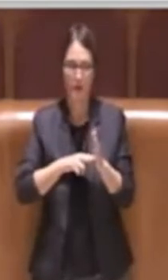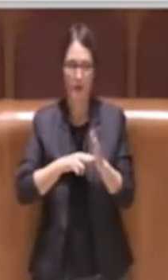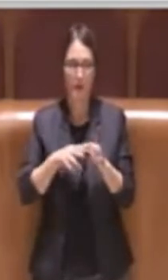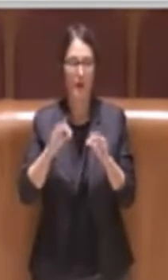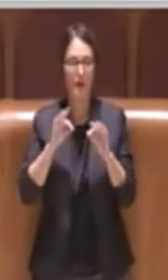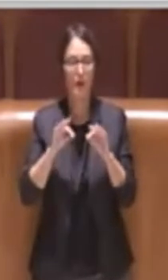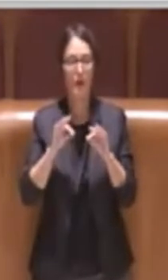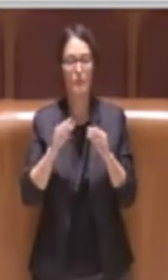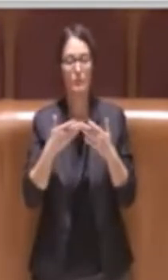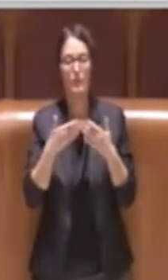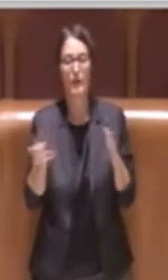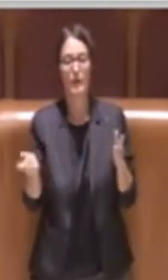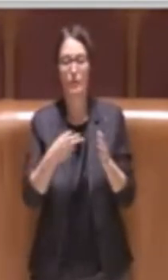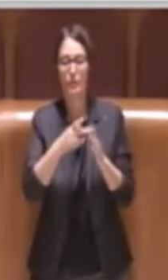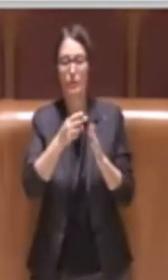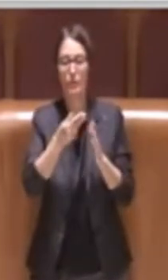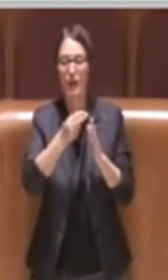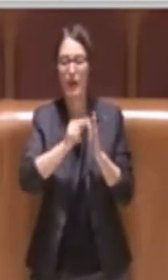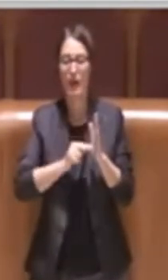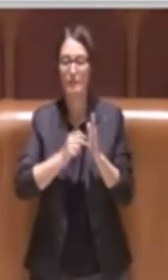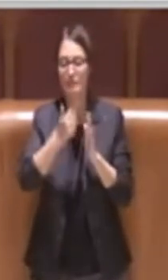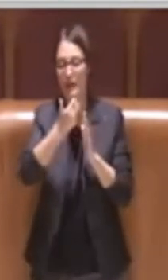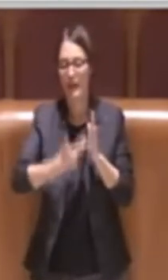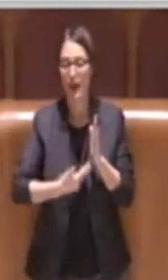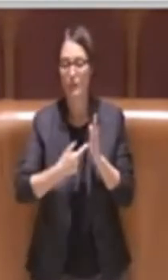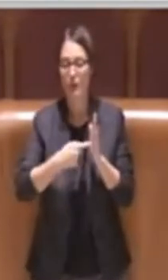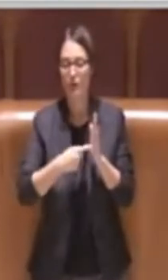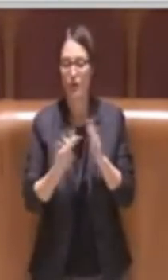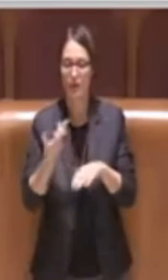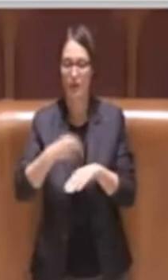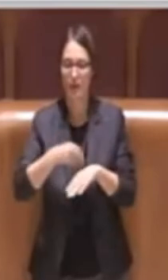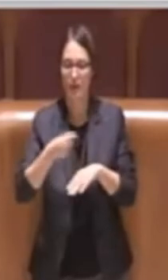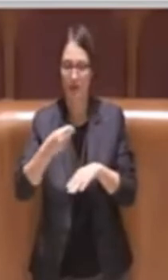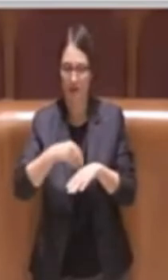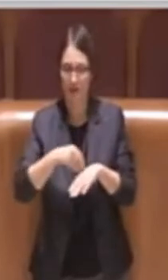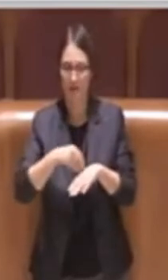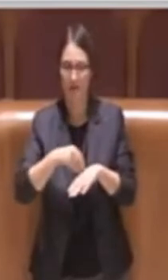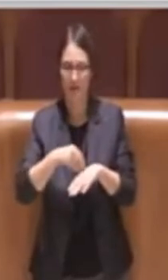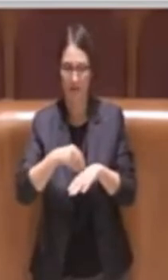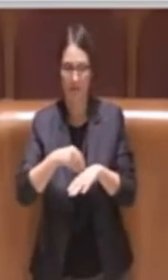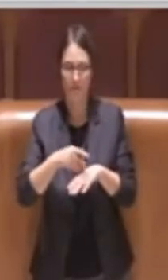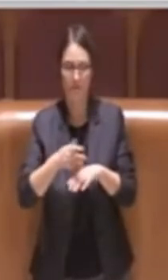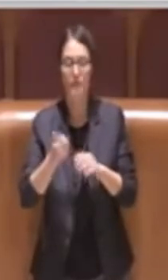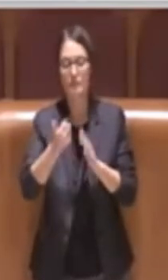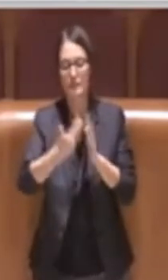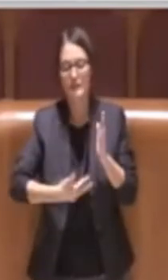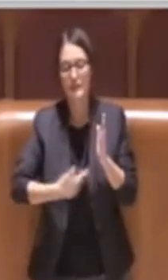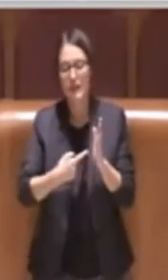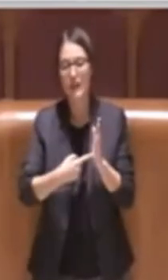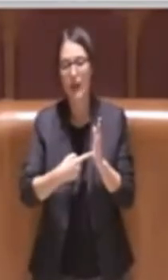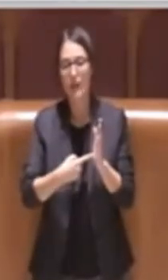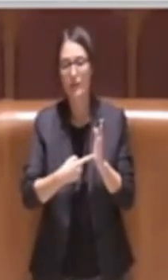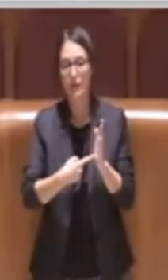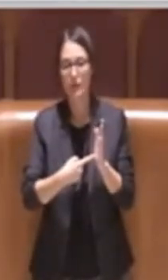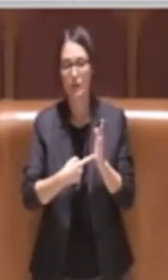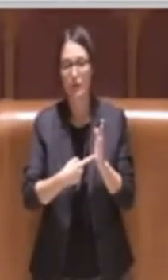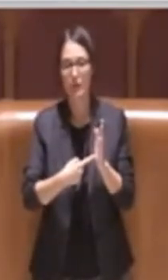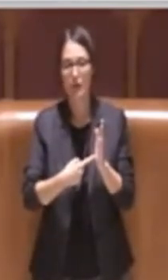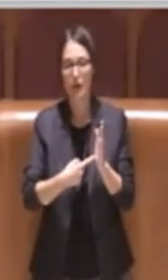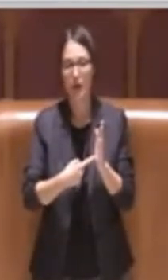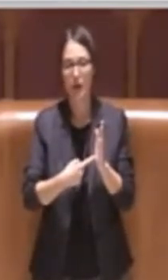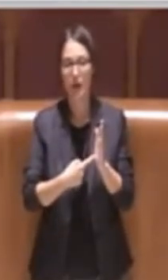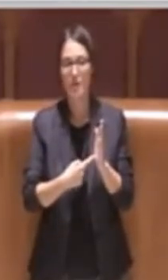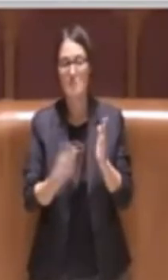graduatoria integrativa rispetto alla precedente, dalla quale, in caso di un